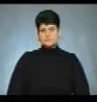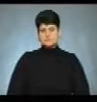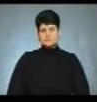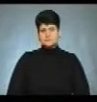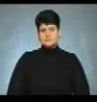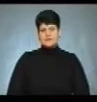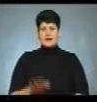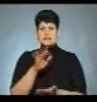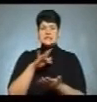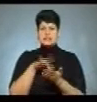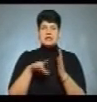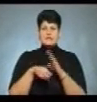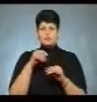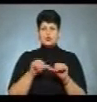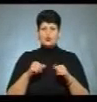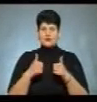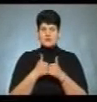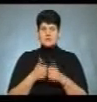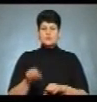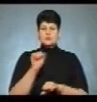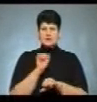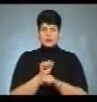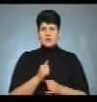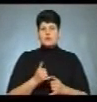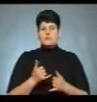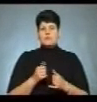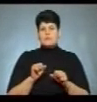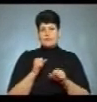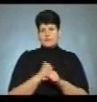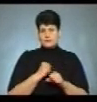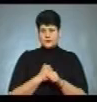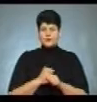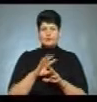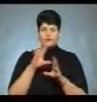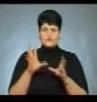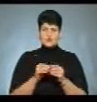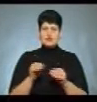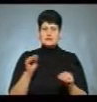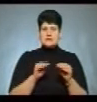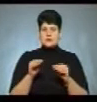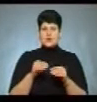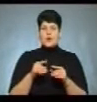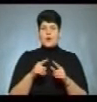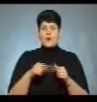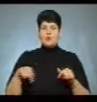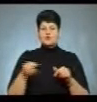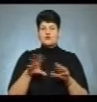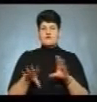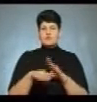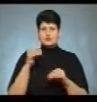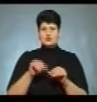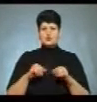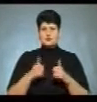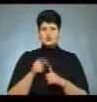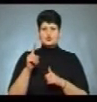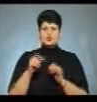Центральна виборча комісія достроково припинила повноваження усього складу Окружної виборчої комісії номер 163 із